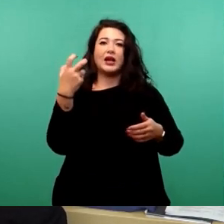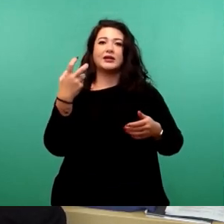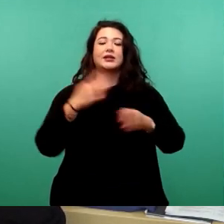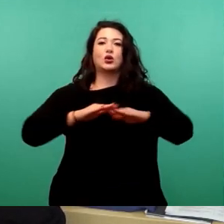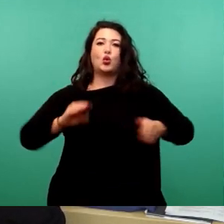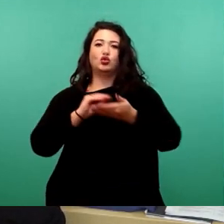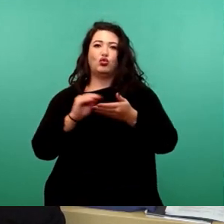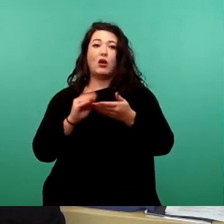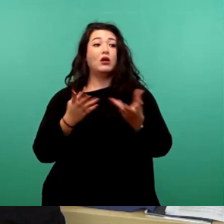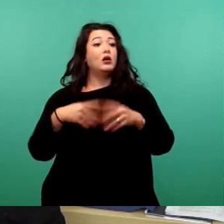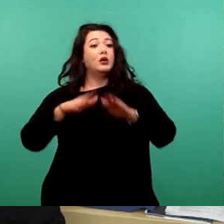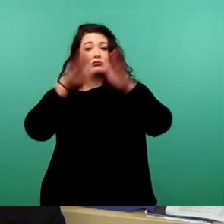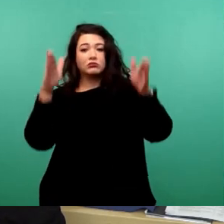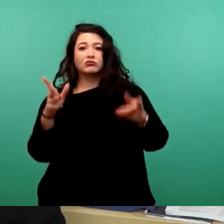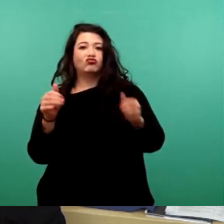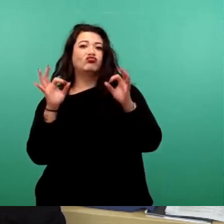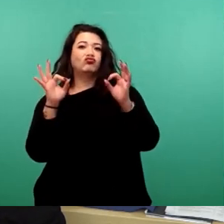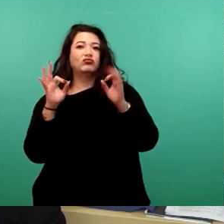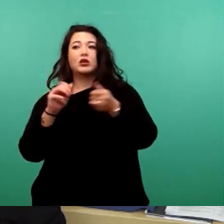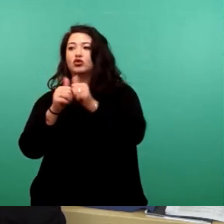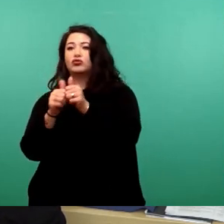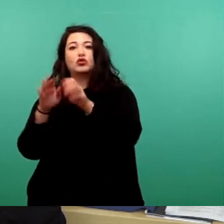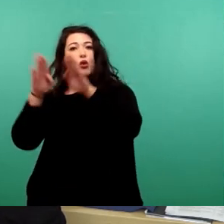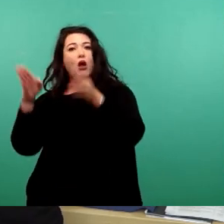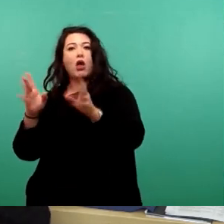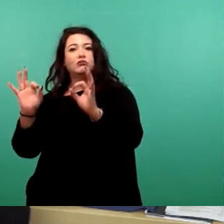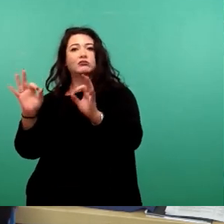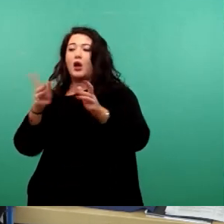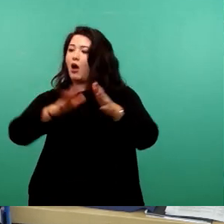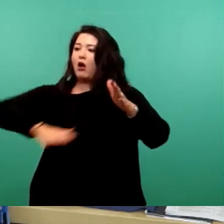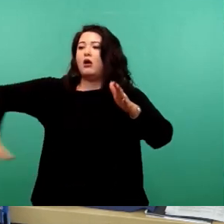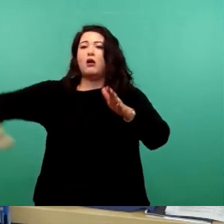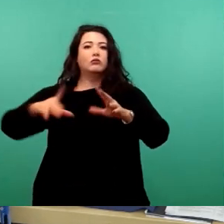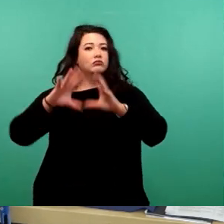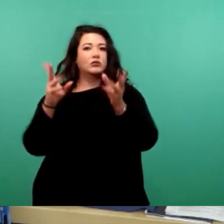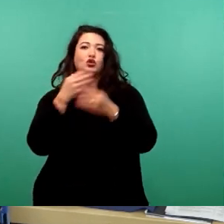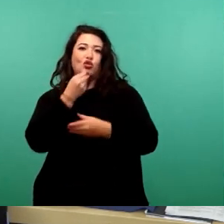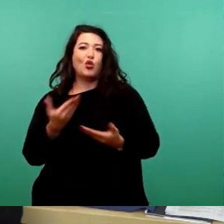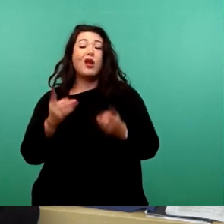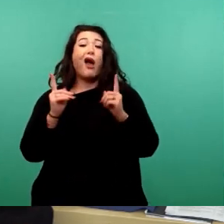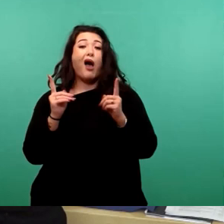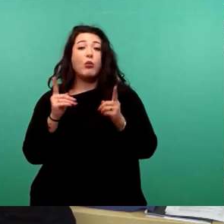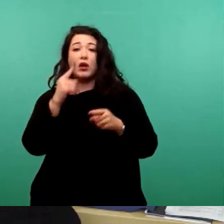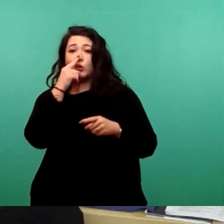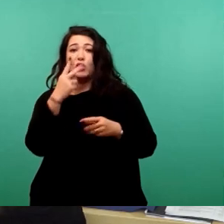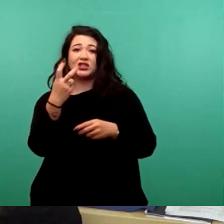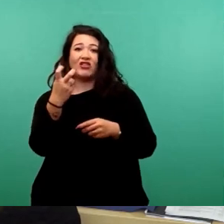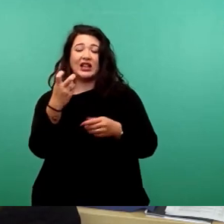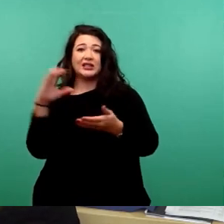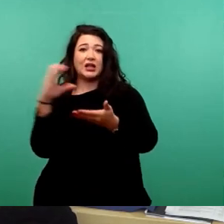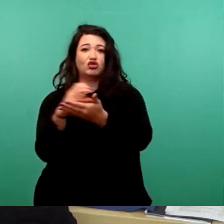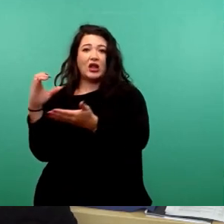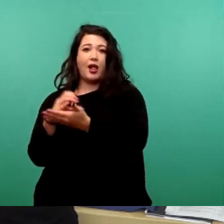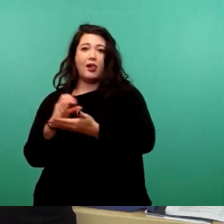Gebäude, schicke Turnhalle, auch das Außengelände passt. Aber nach Richtlinien nur 20 Stellen im Bereich des